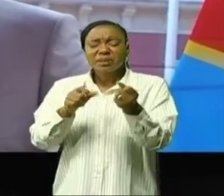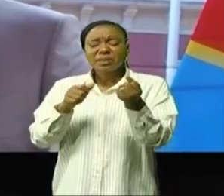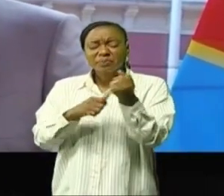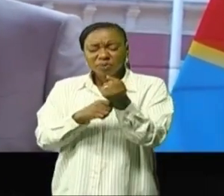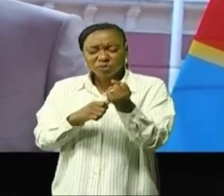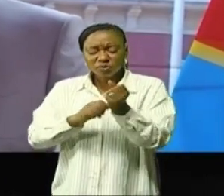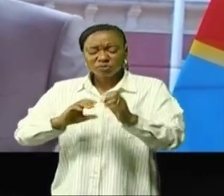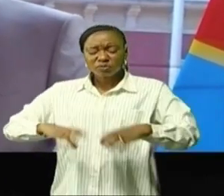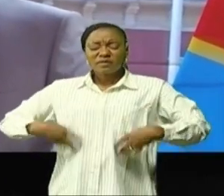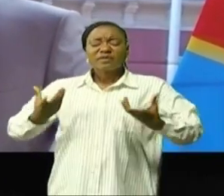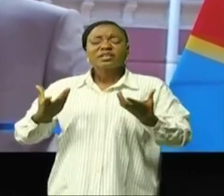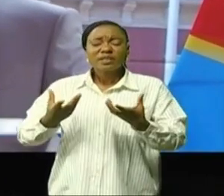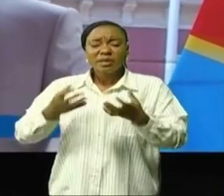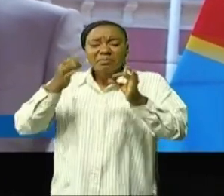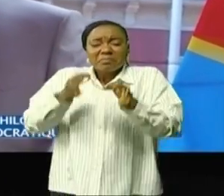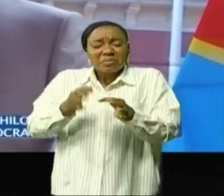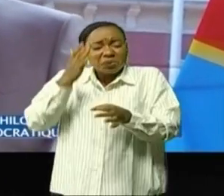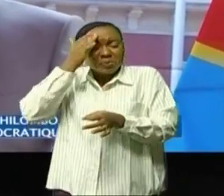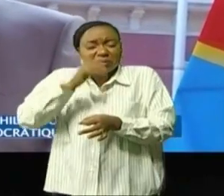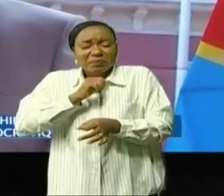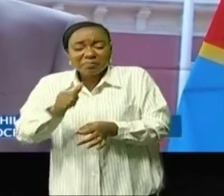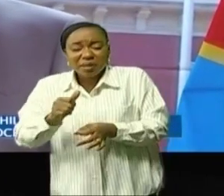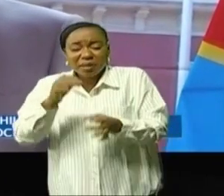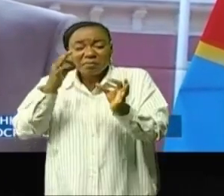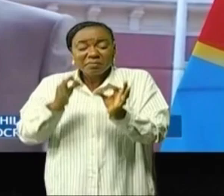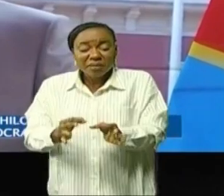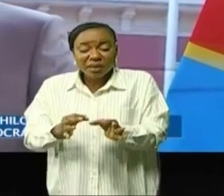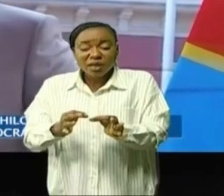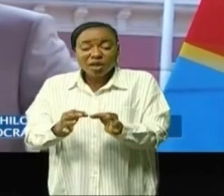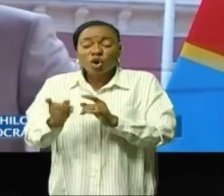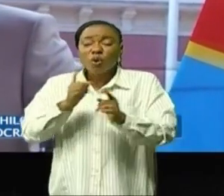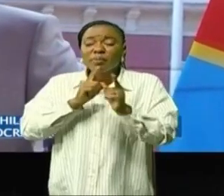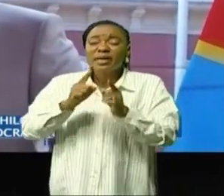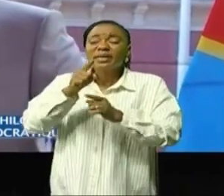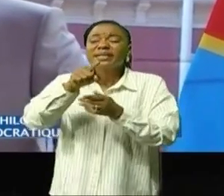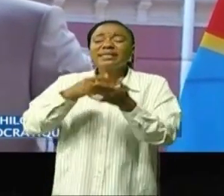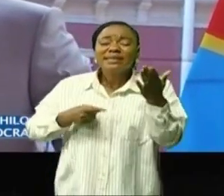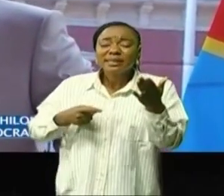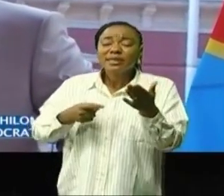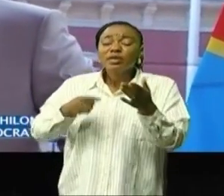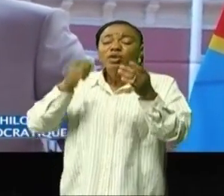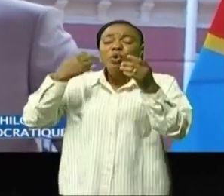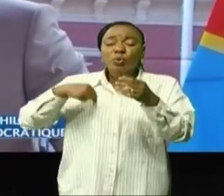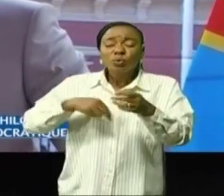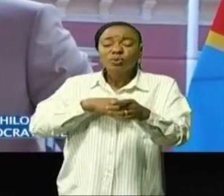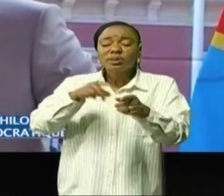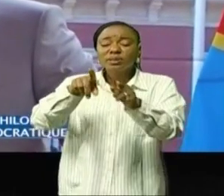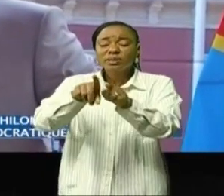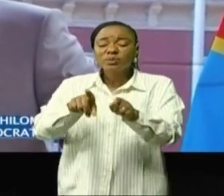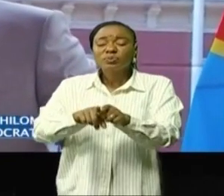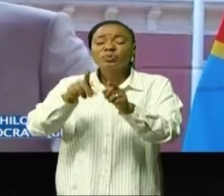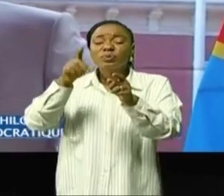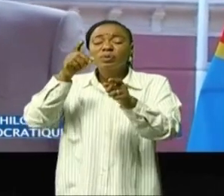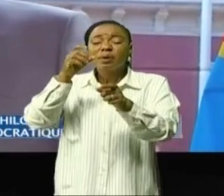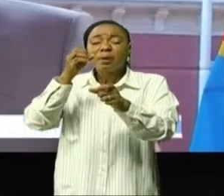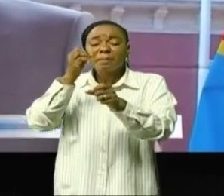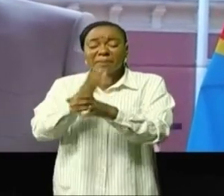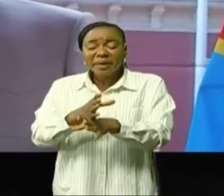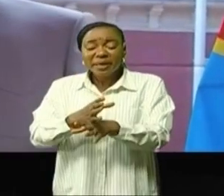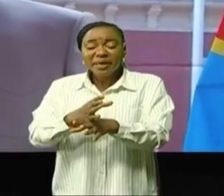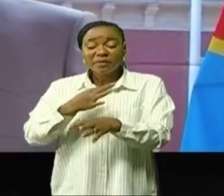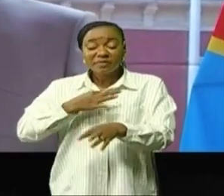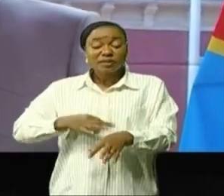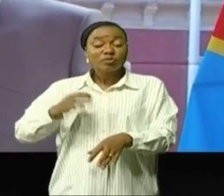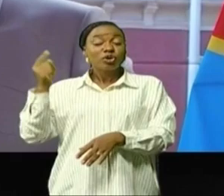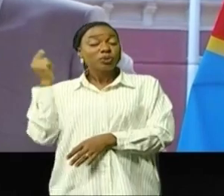revendication et dont l'interlocuteur est à disposition pour écouter leurs revendications puissent à nouveau